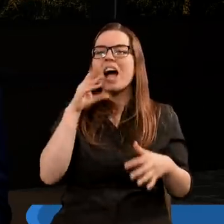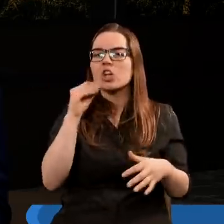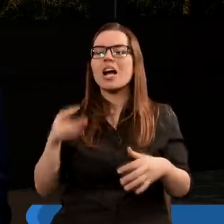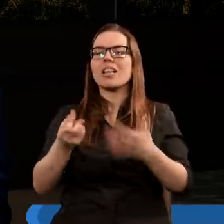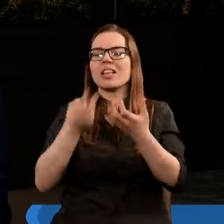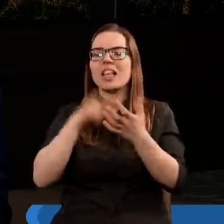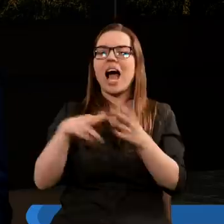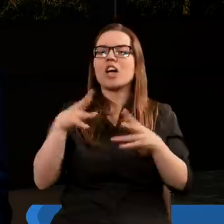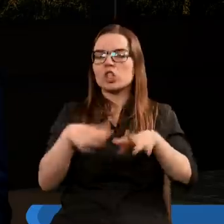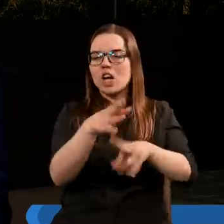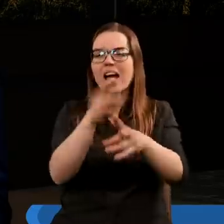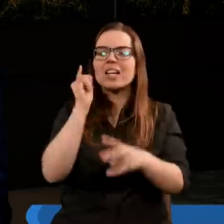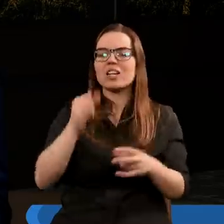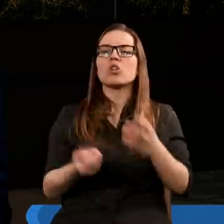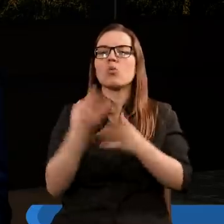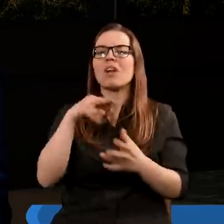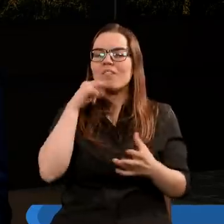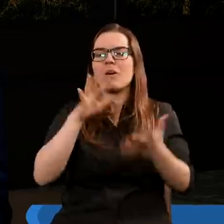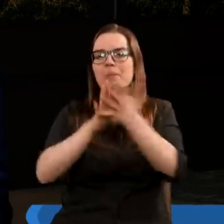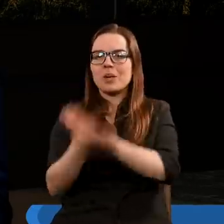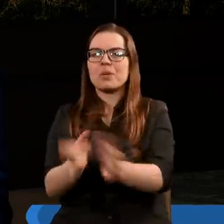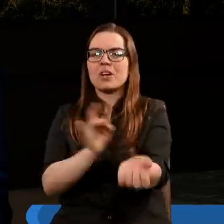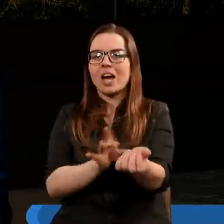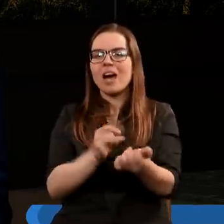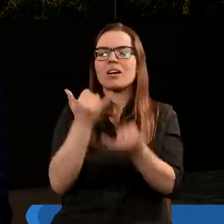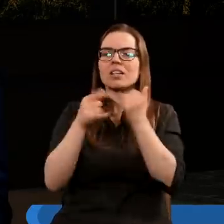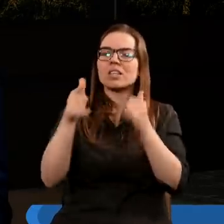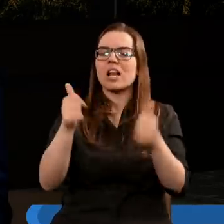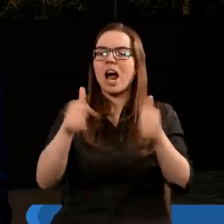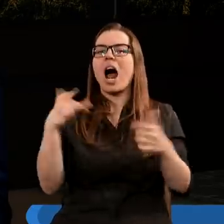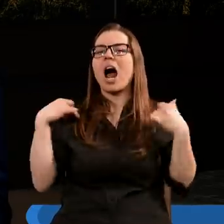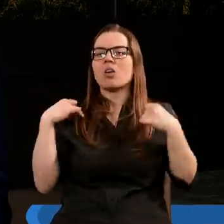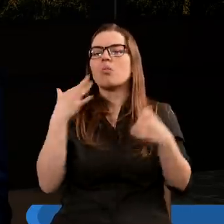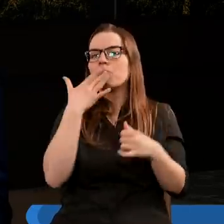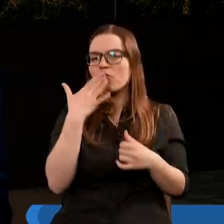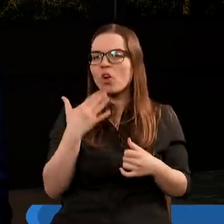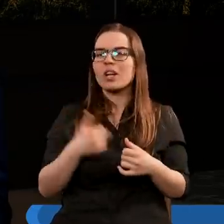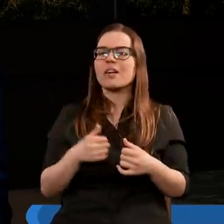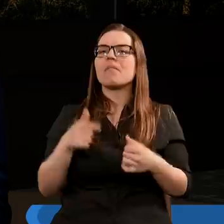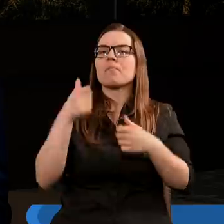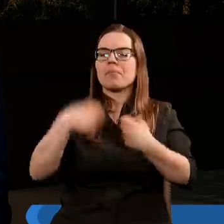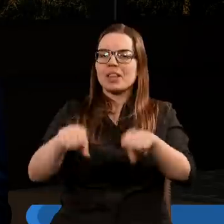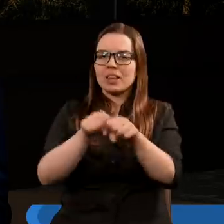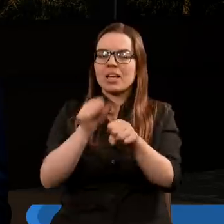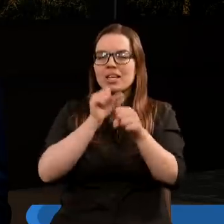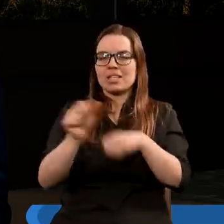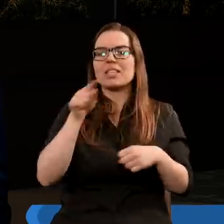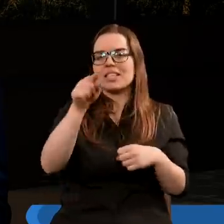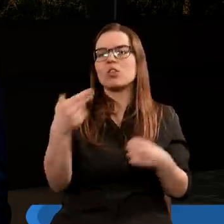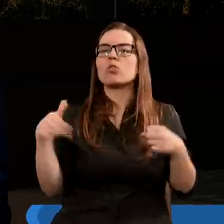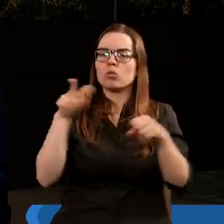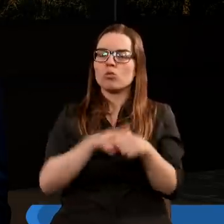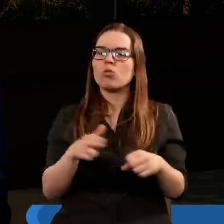rzeki i źródła wód i przemieniły się w krew. I usłyszałem anioła wód mówiącego Sprawiedliwy jesteś Ty,